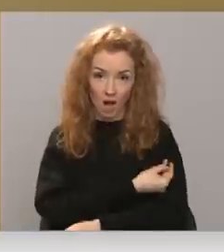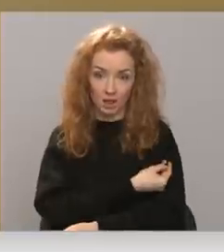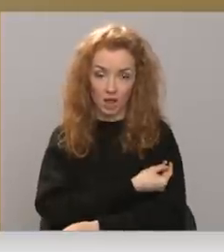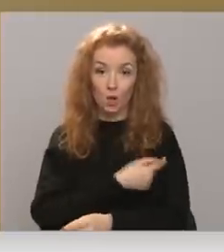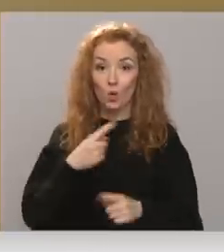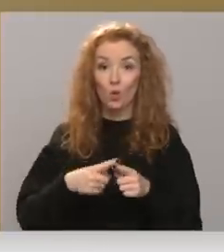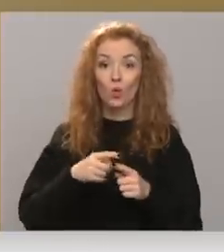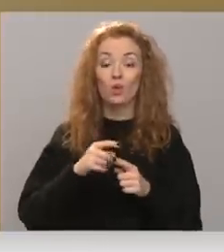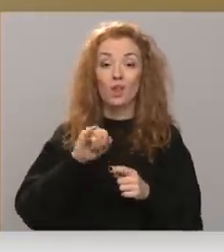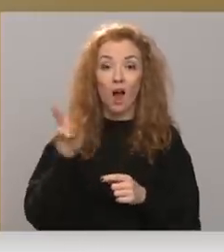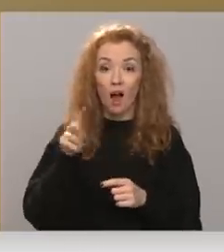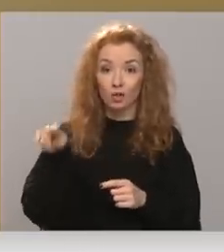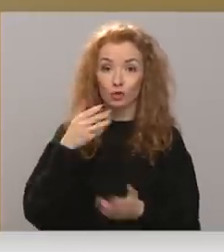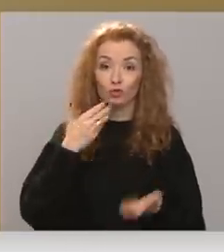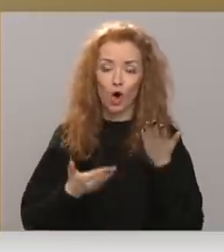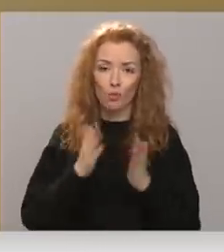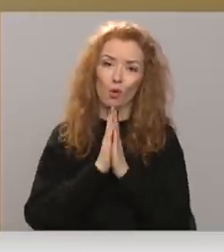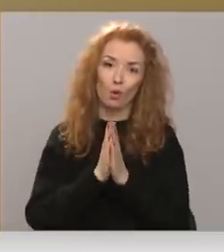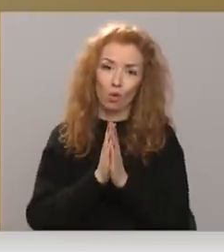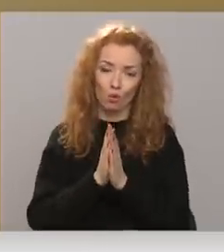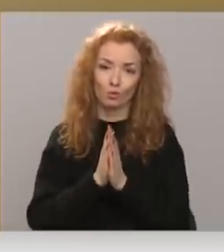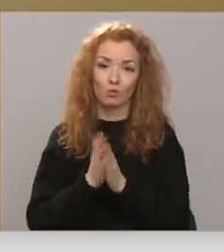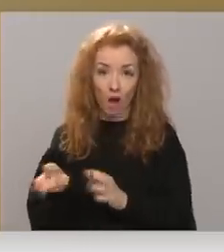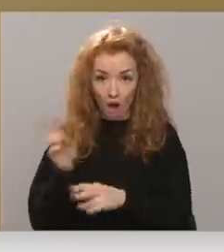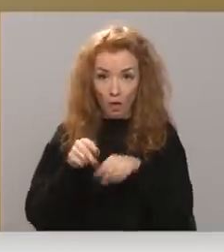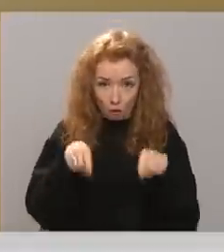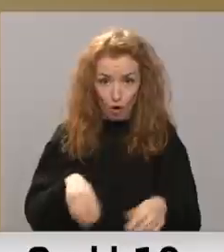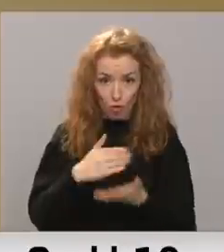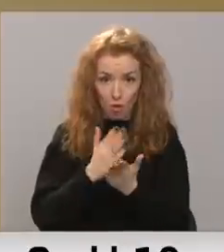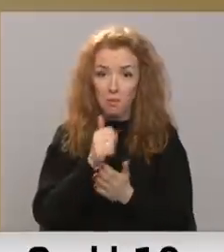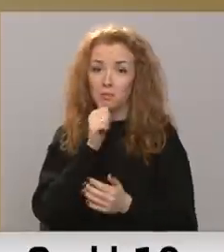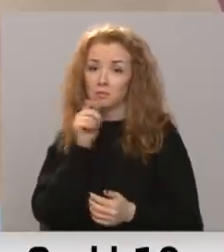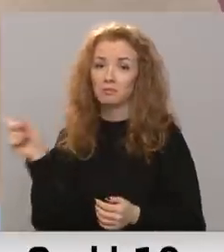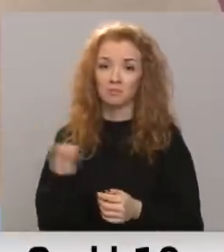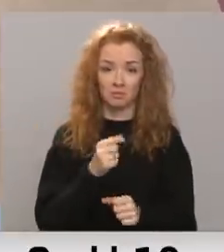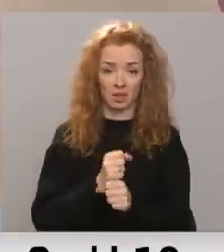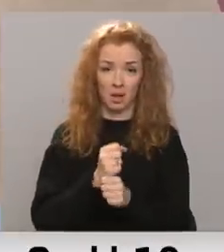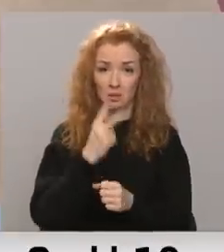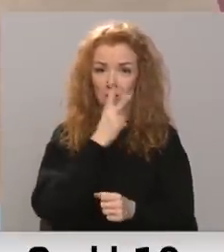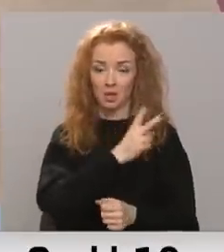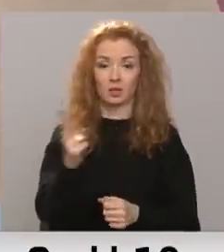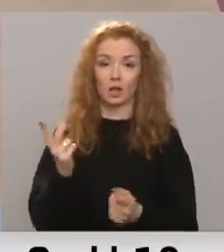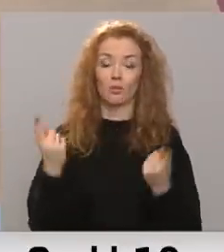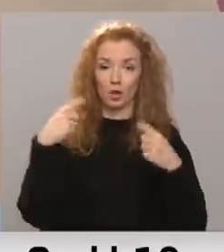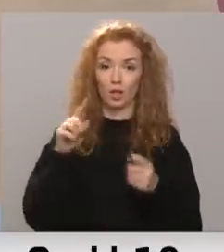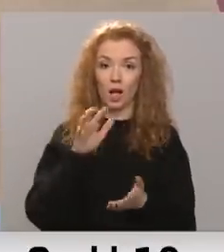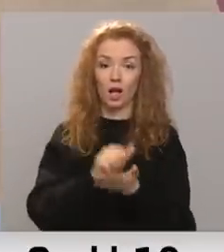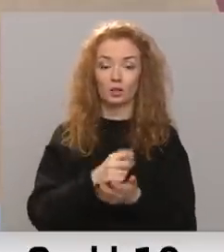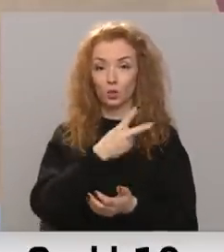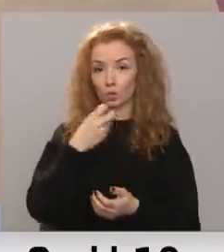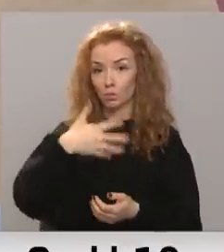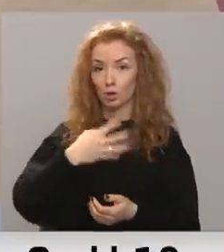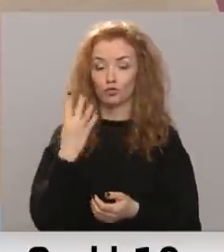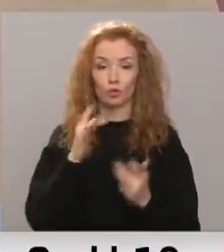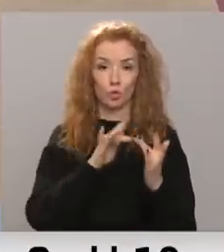un ja kas vēl šalbās, lai atnāku šo nodeļu un pastrādā un paskatās. Šobrīd ir aizņēmts 254